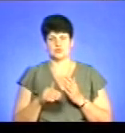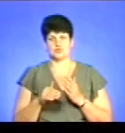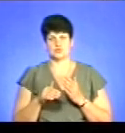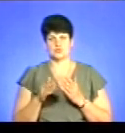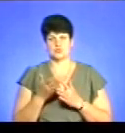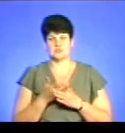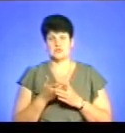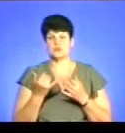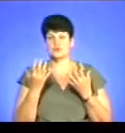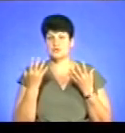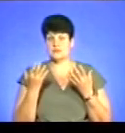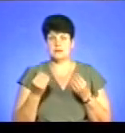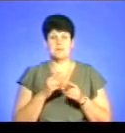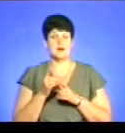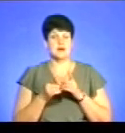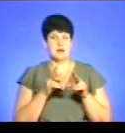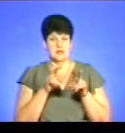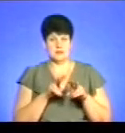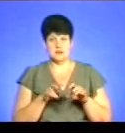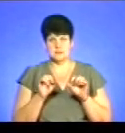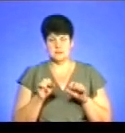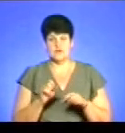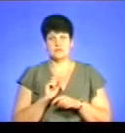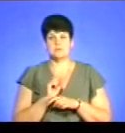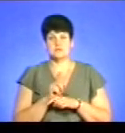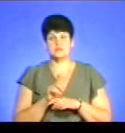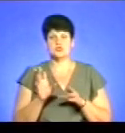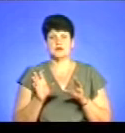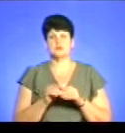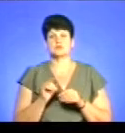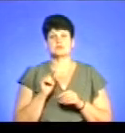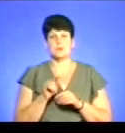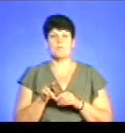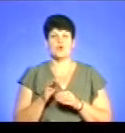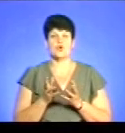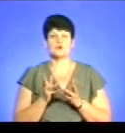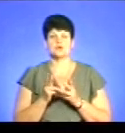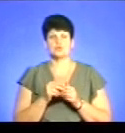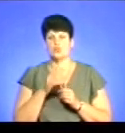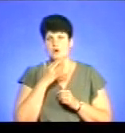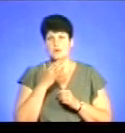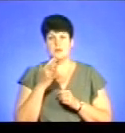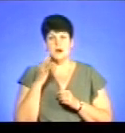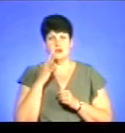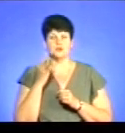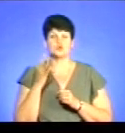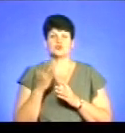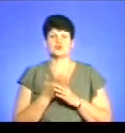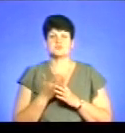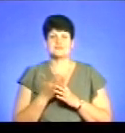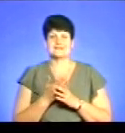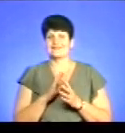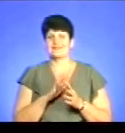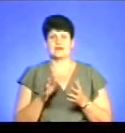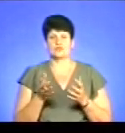сьогоднішній день переглядається право на призначення, але разом з тим, по розрахунку, багато субсидій не